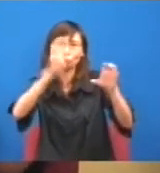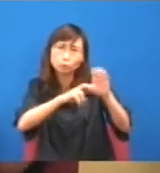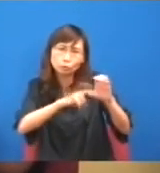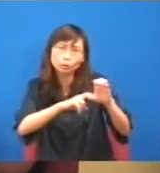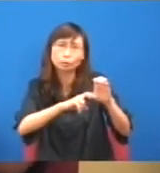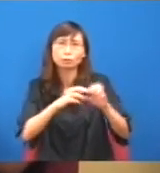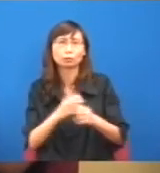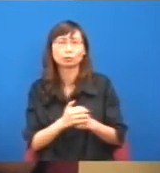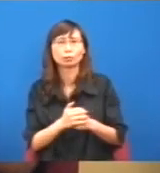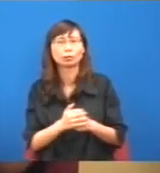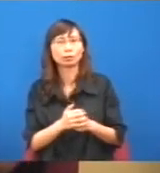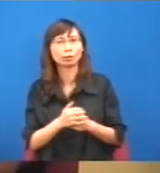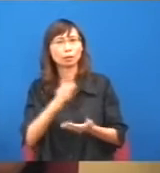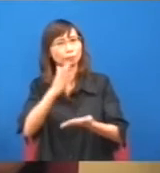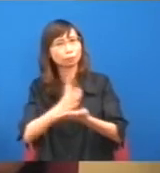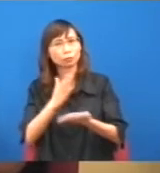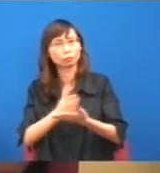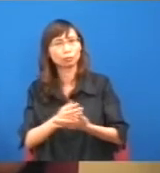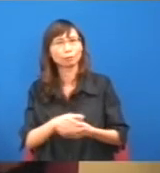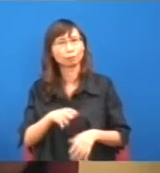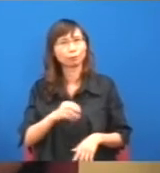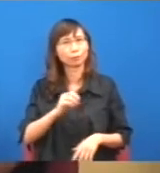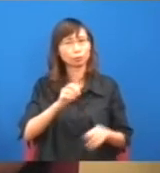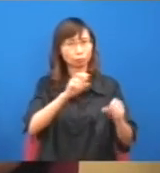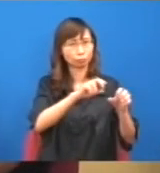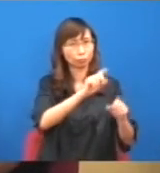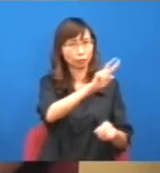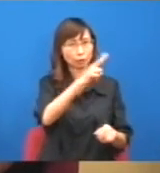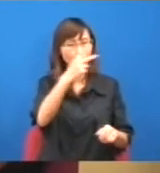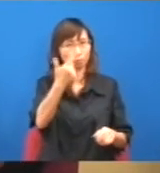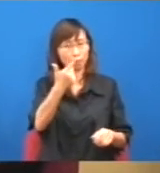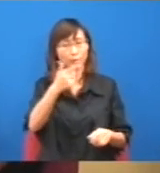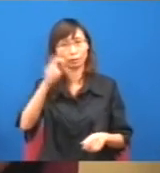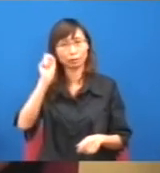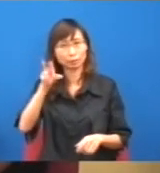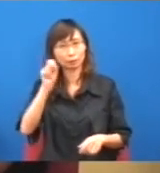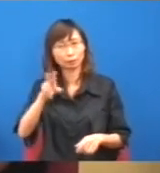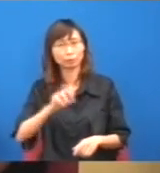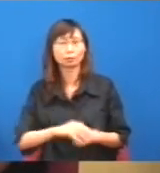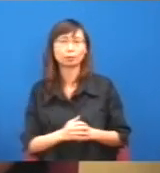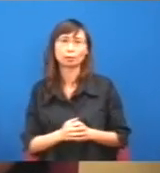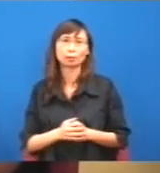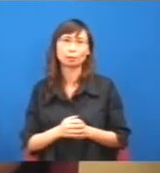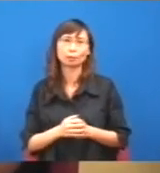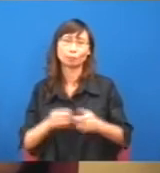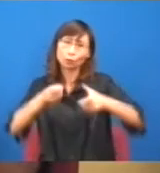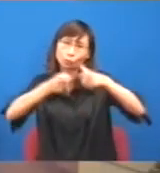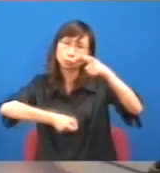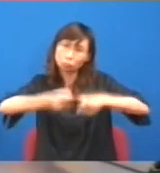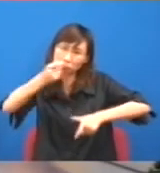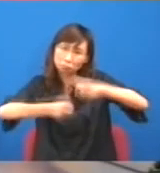相對負擔物那麼少,又是收28元就說,那對於天水圍的朋友,其實是公不公平呢?所以其實,